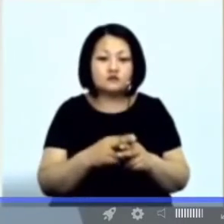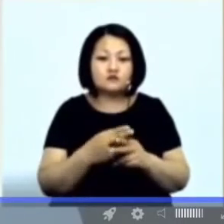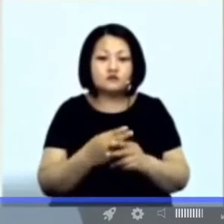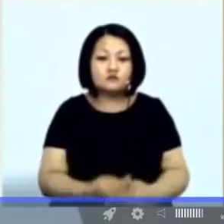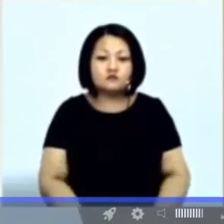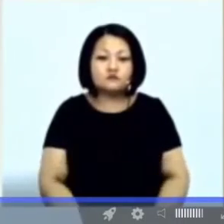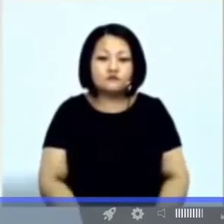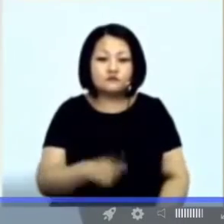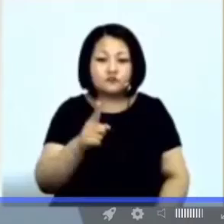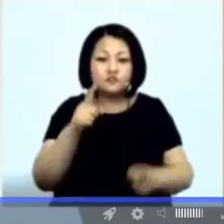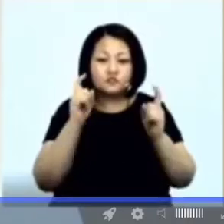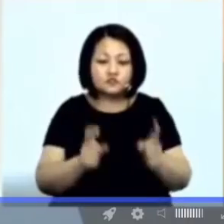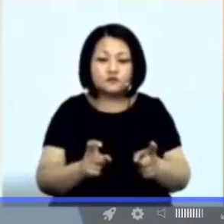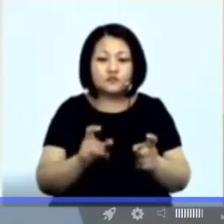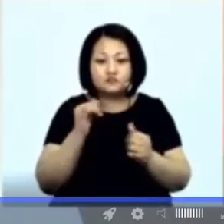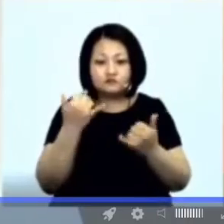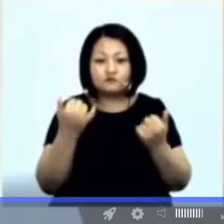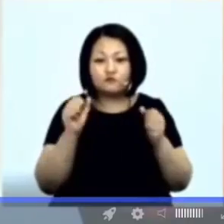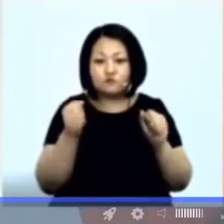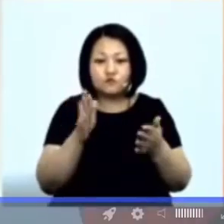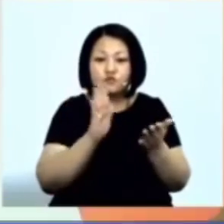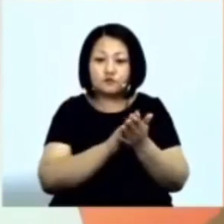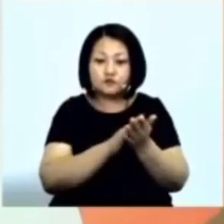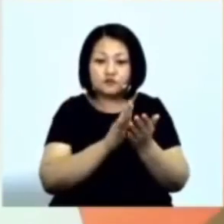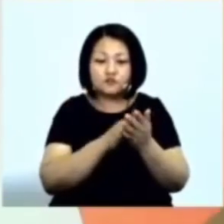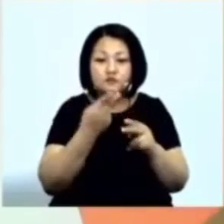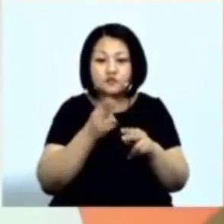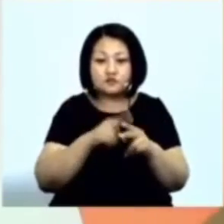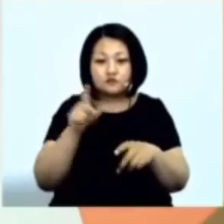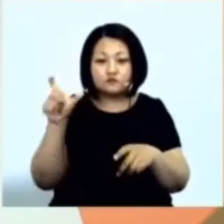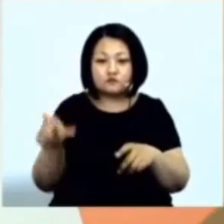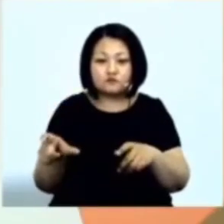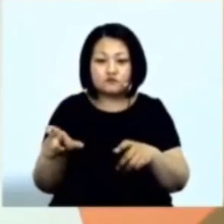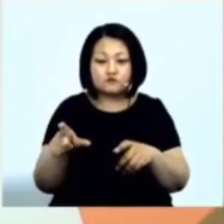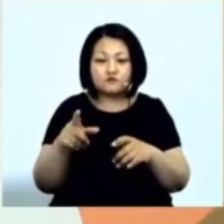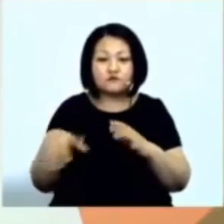на той стороне Аплодисменты Этому человеку Всем До встречи Аплодисменты